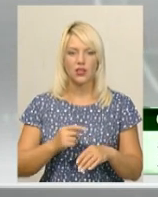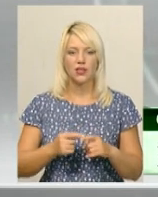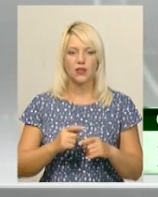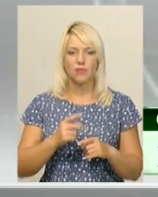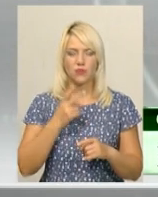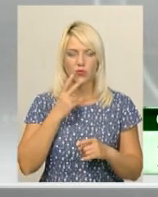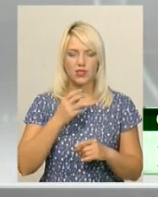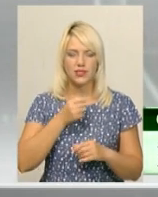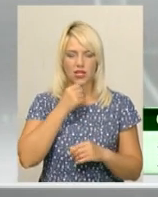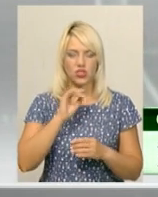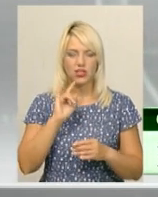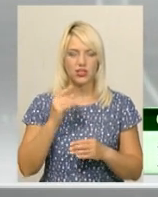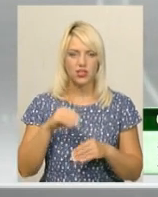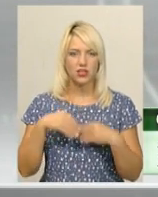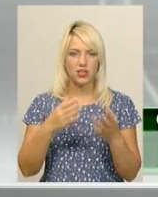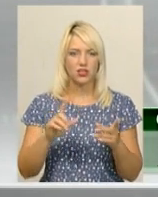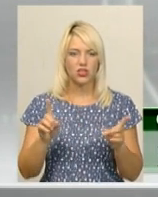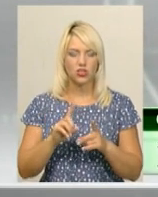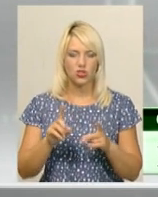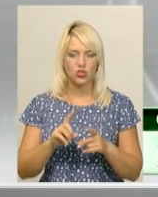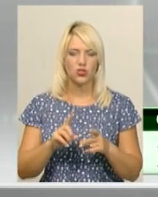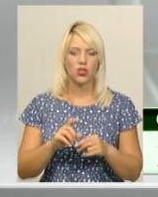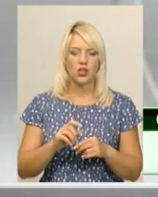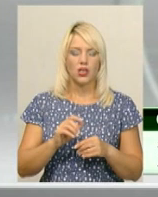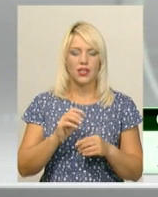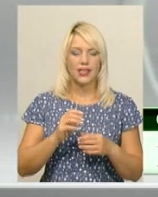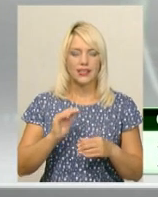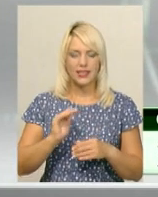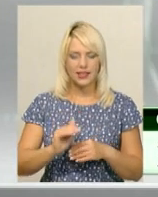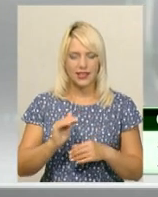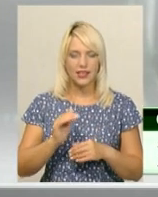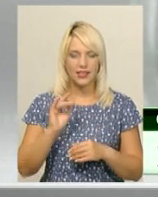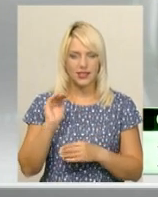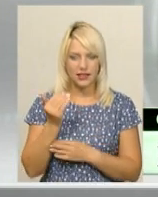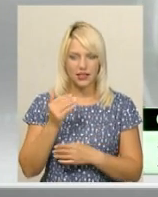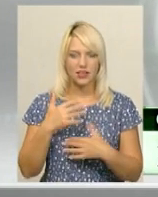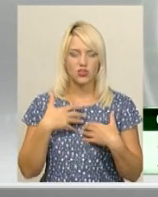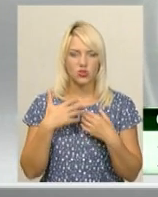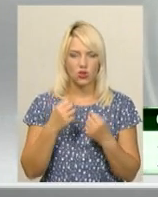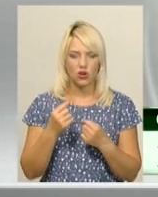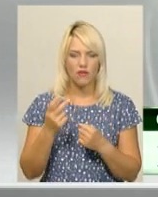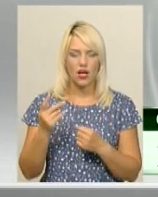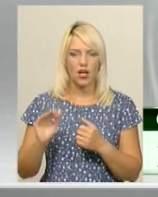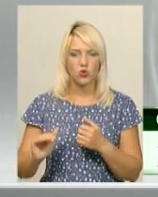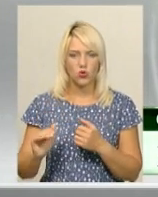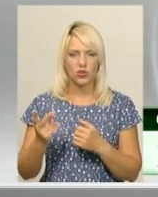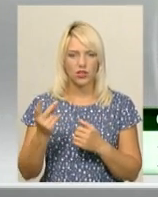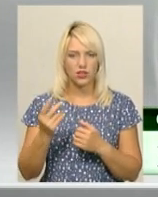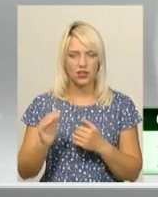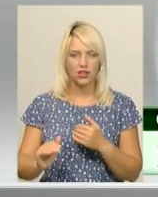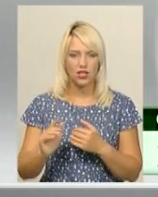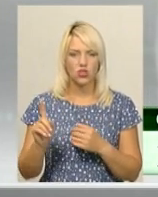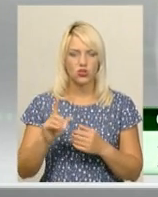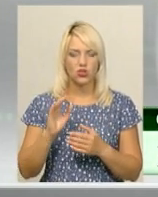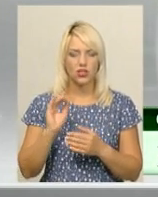дитині видали консультативний висновок, що дитина соматично здорова. Меншої дитині видали консультативний медичний висновок, що дитина має